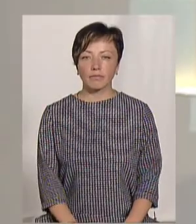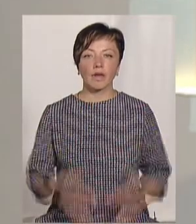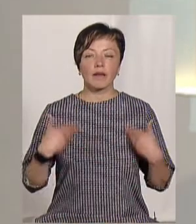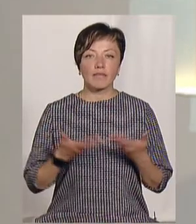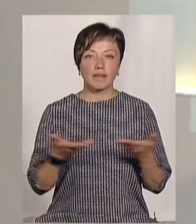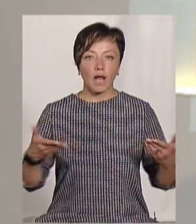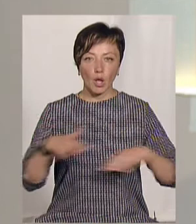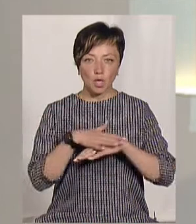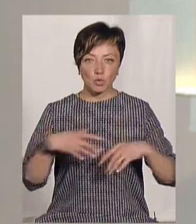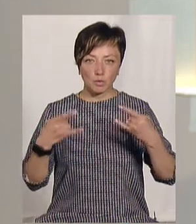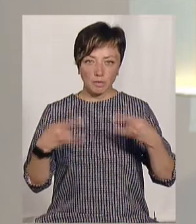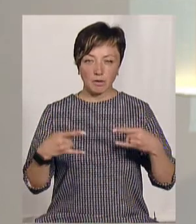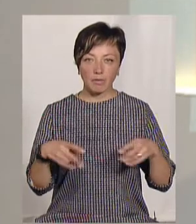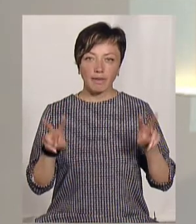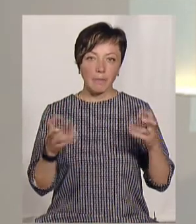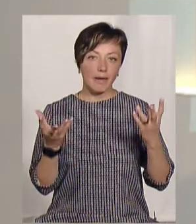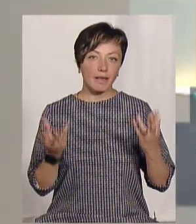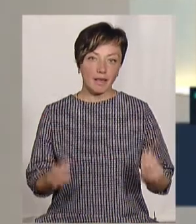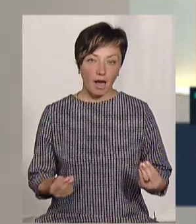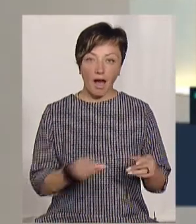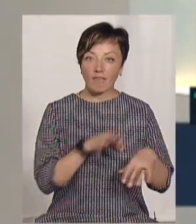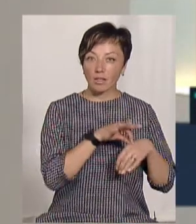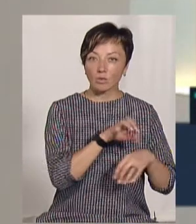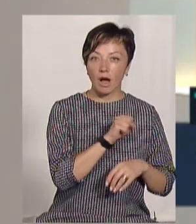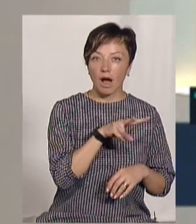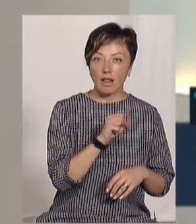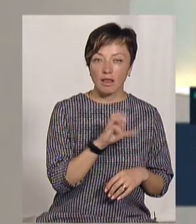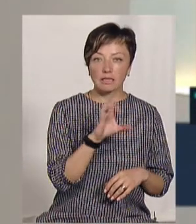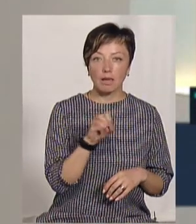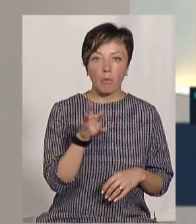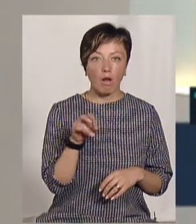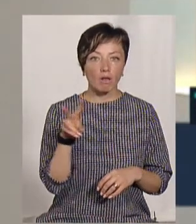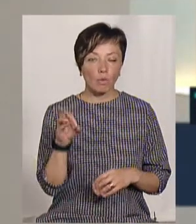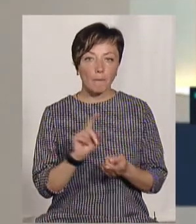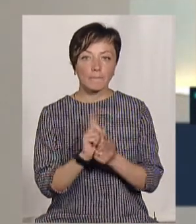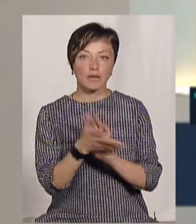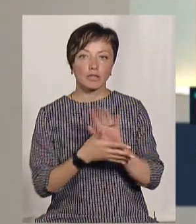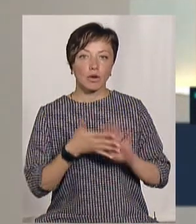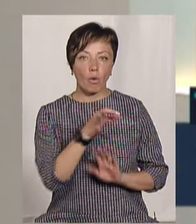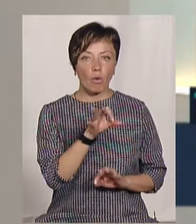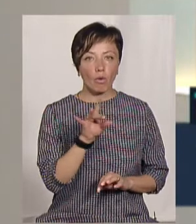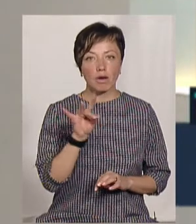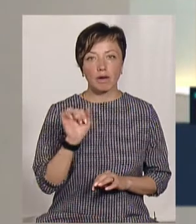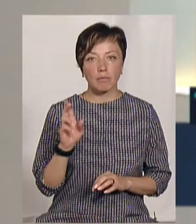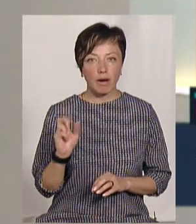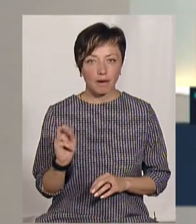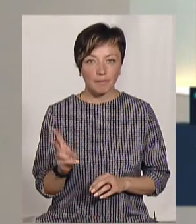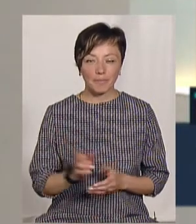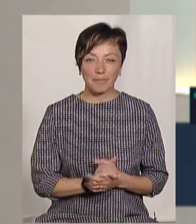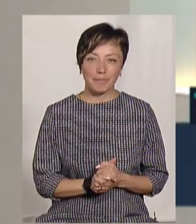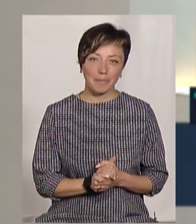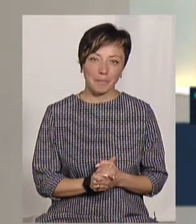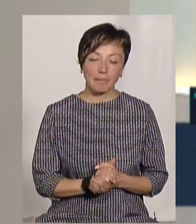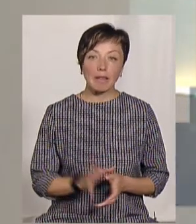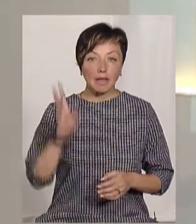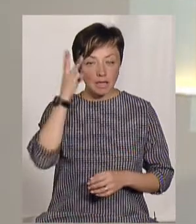Вітаю на Суспільному. Це тема дня. Мене звати Алла Самойленко, на жест в умову перекладає Ольга Рибак.